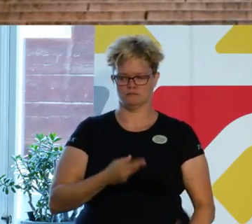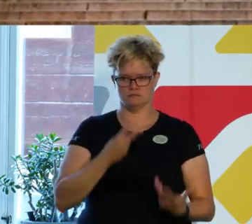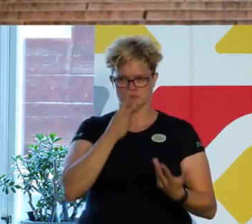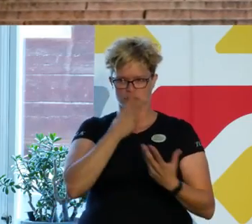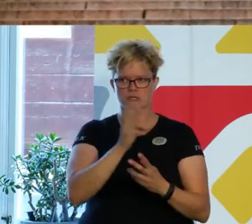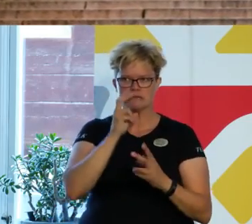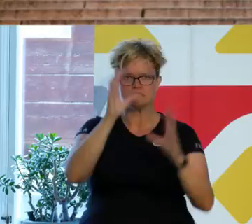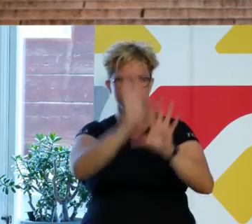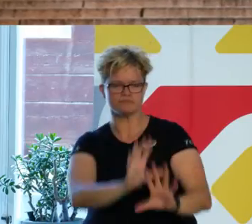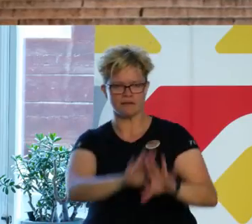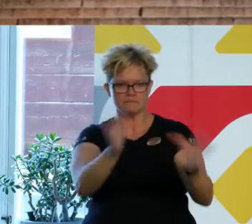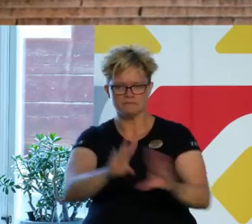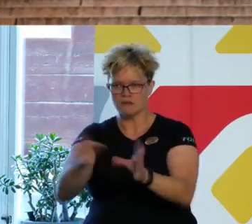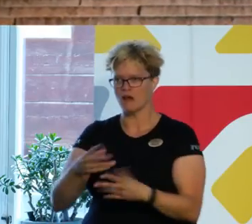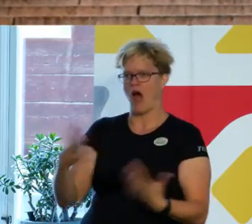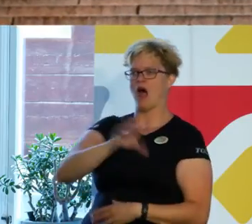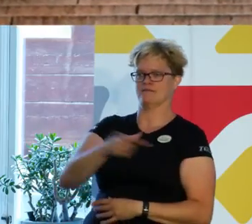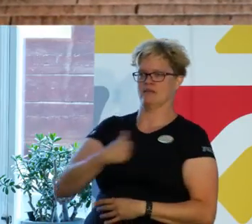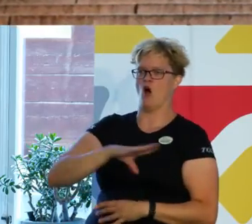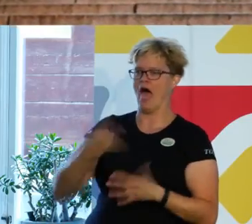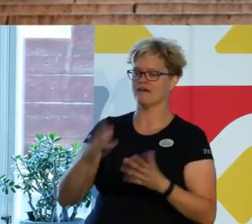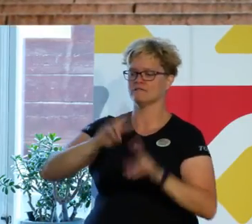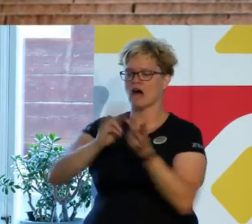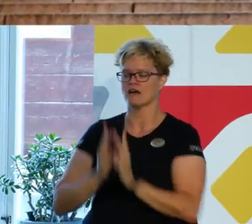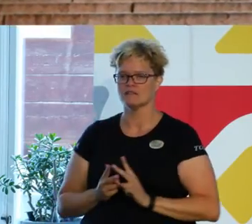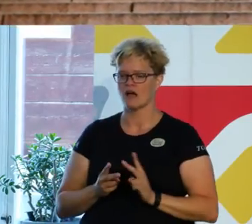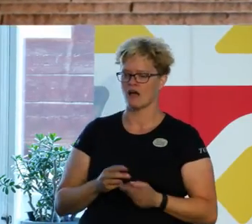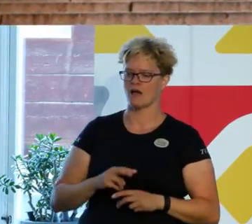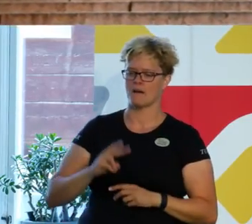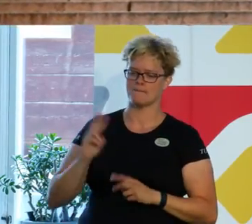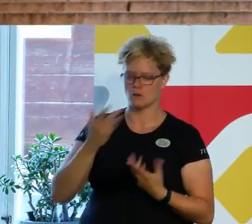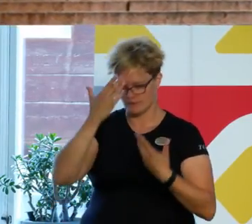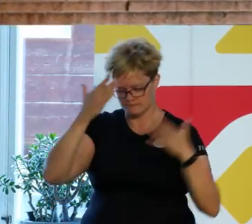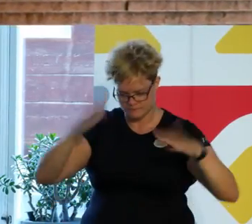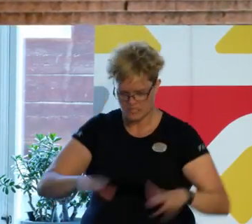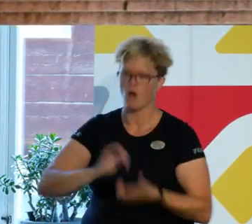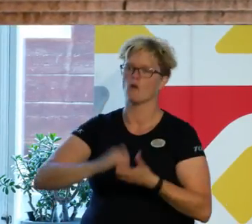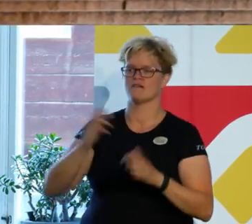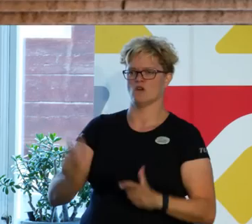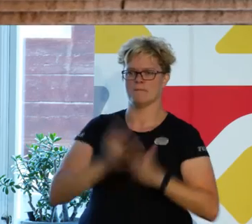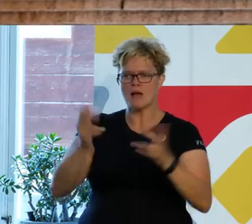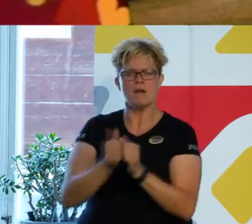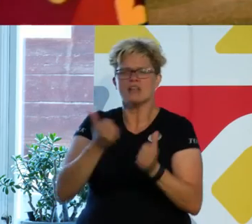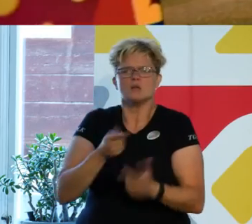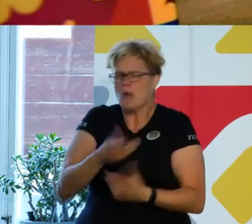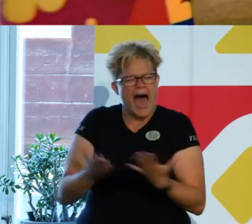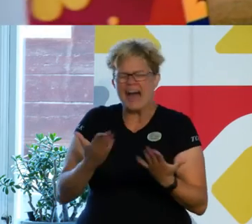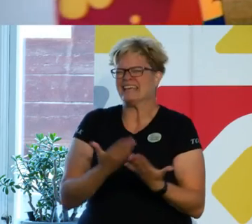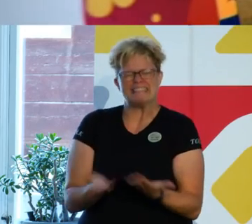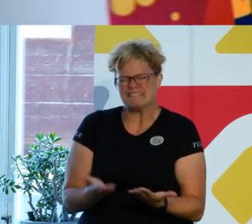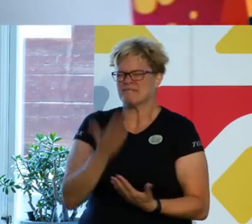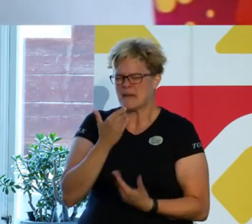Och allt vi har är varandra. Både välsignad och förbannad. Men du är inte vem du är.